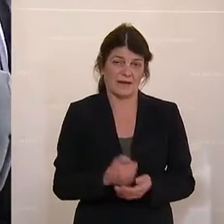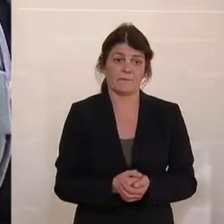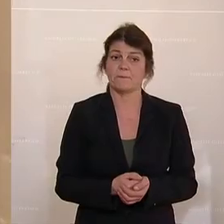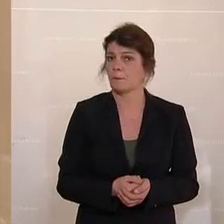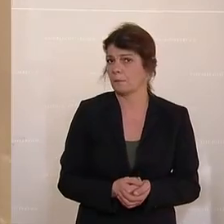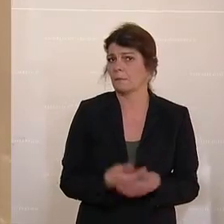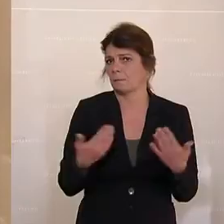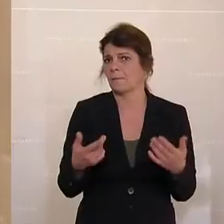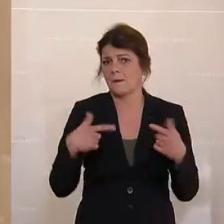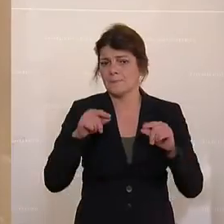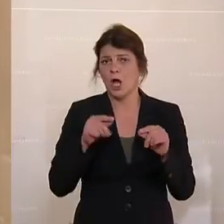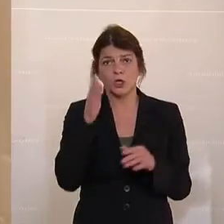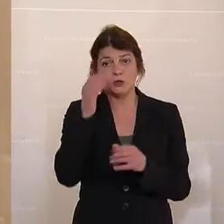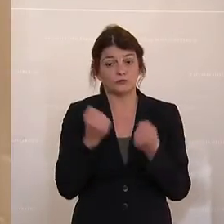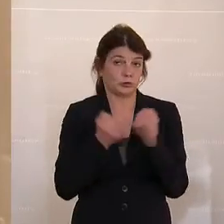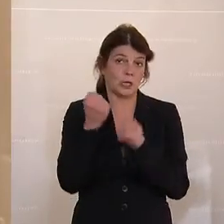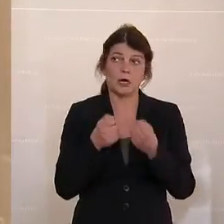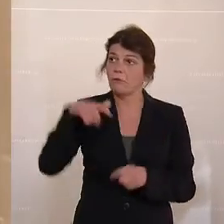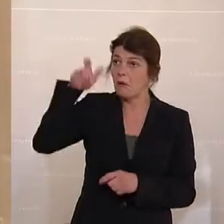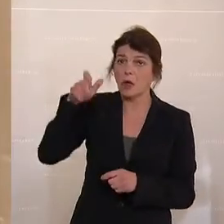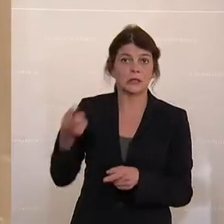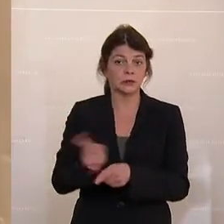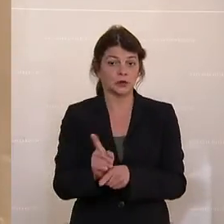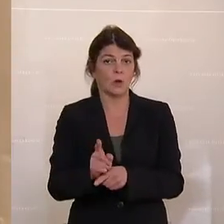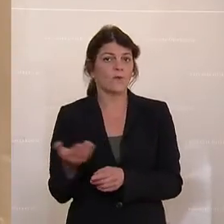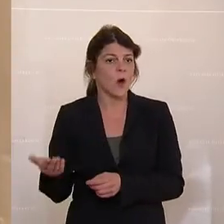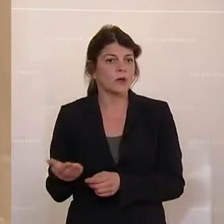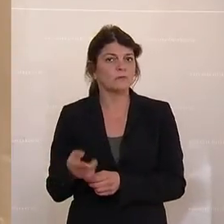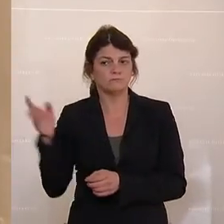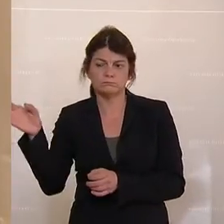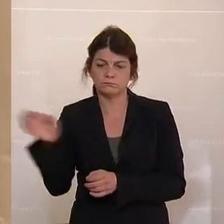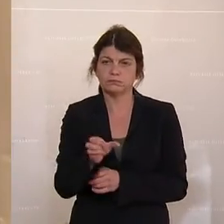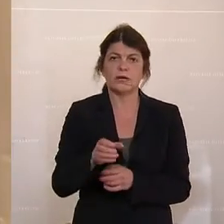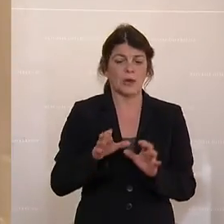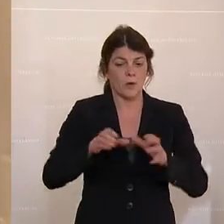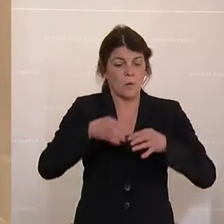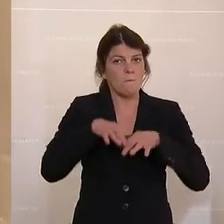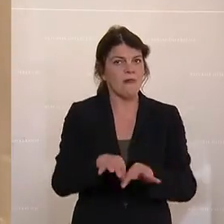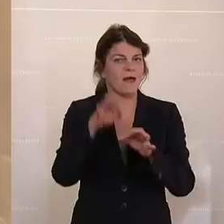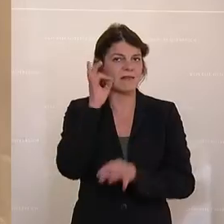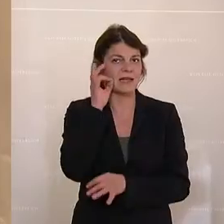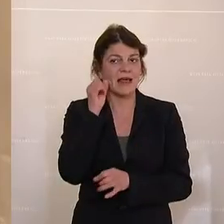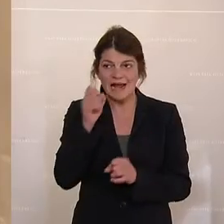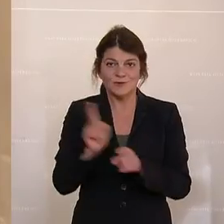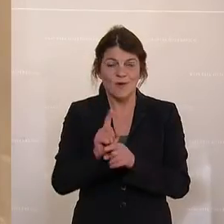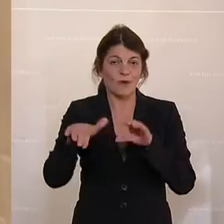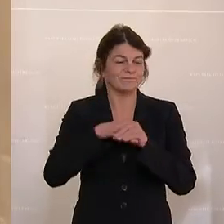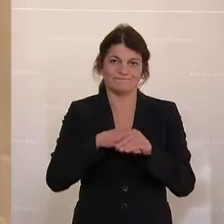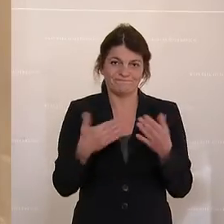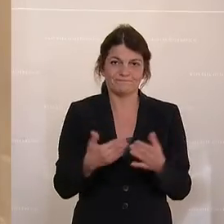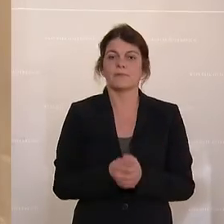schwierig werden wird, die Leute sofort als Gruppenleiterin verwenden kann.